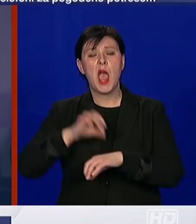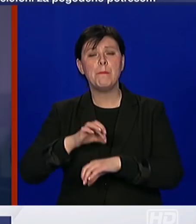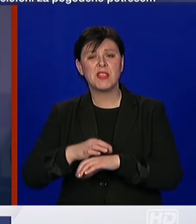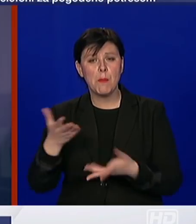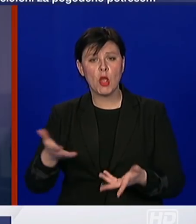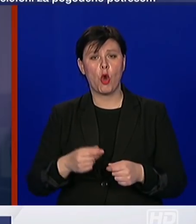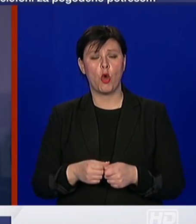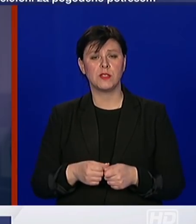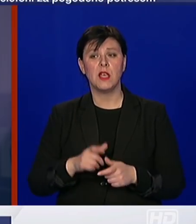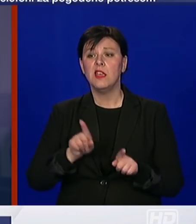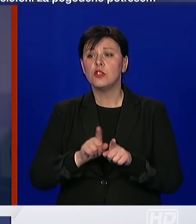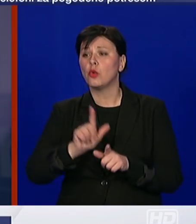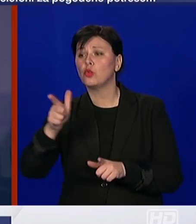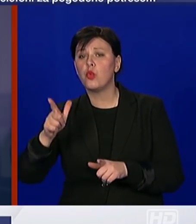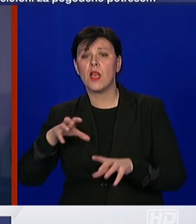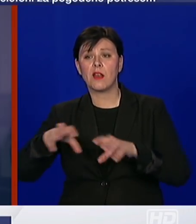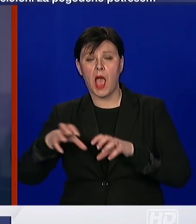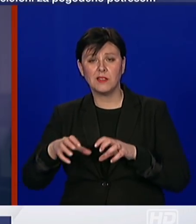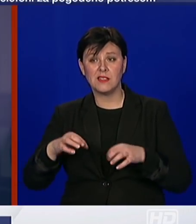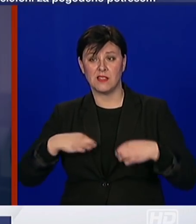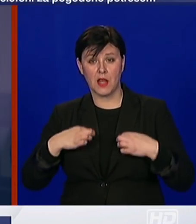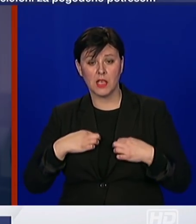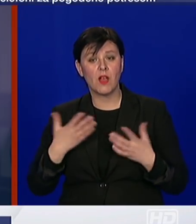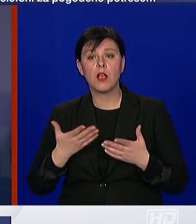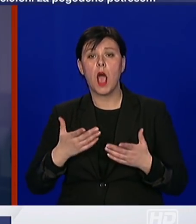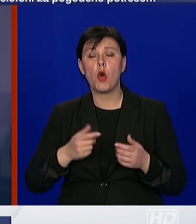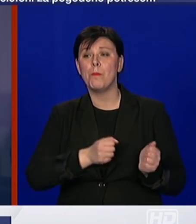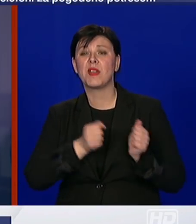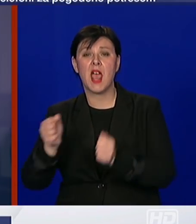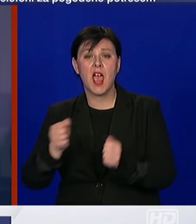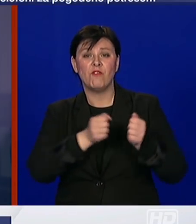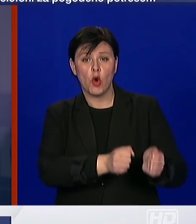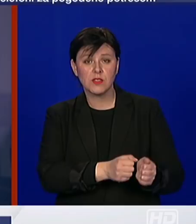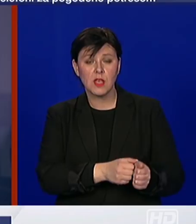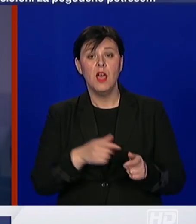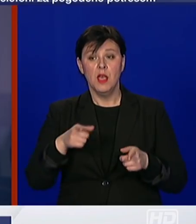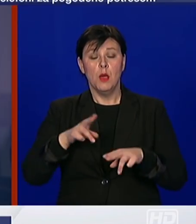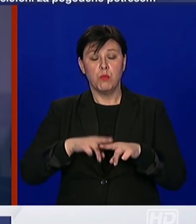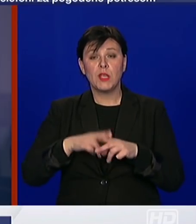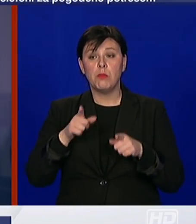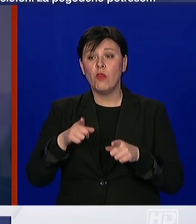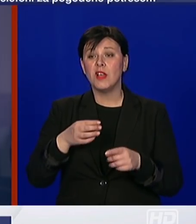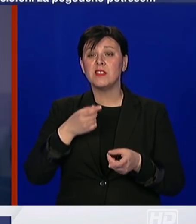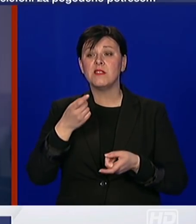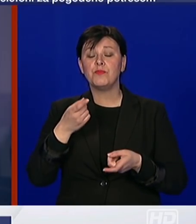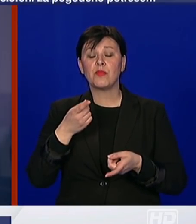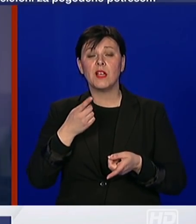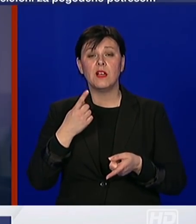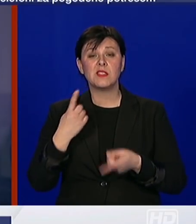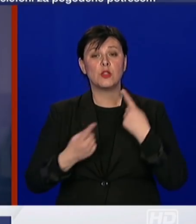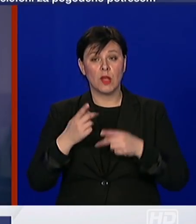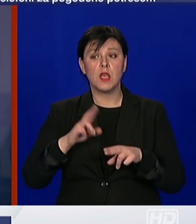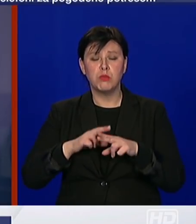i sa drugim zdravstvenim djelatnicima o načinu prijevoza. Mi ćemo tu situaciju ispitati i o tome vas obavijestiti. Hvala.